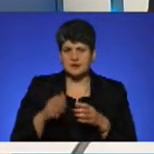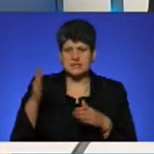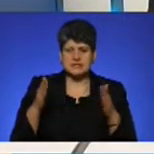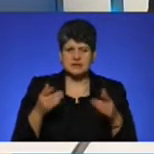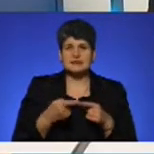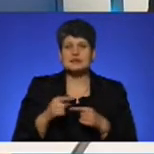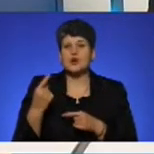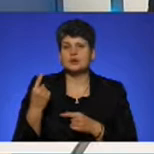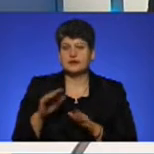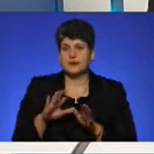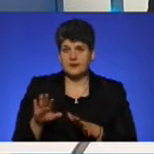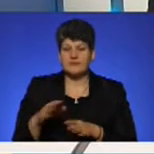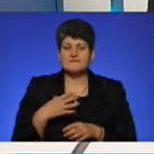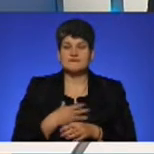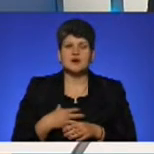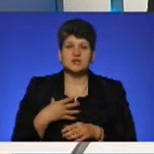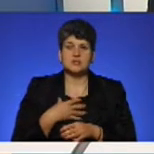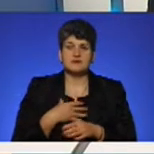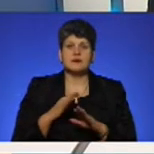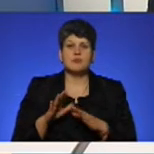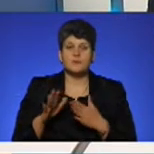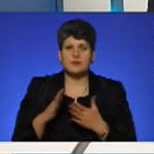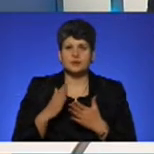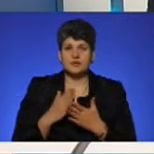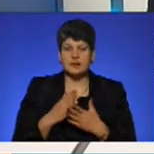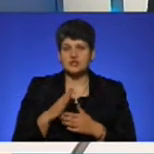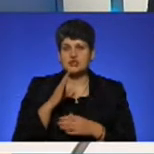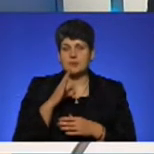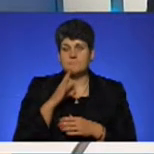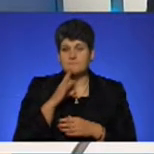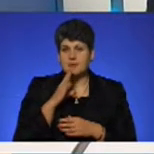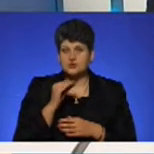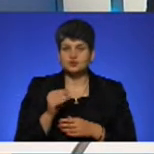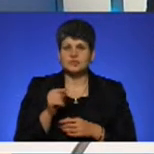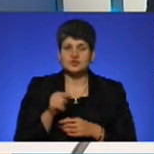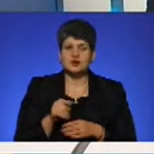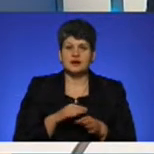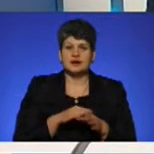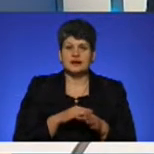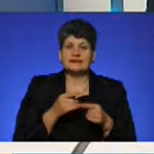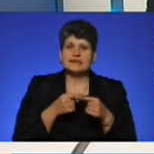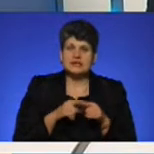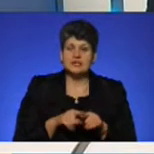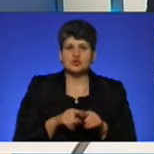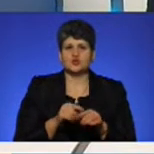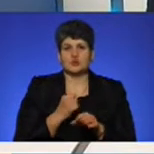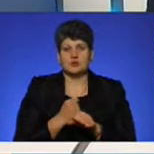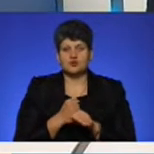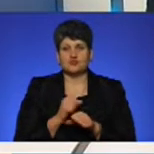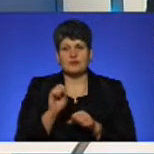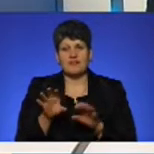одне. Тому що важливим моментом є, чи взагалі маршрутка, там, в неї чи справдні гальма, чи працюють фари, чи,